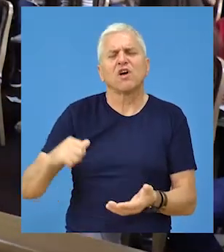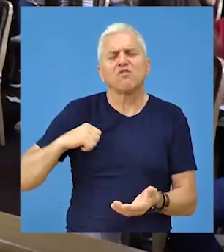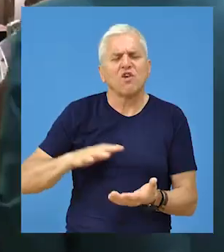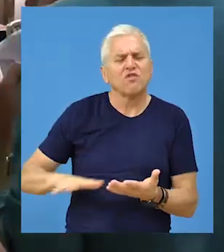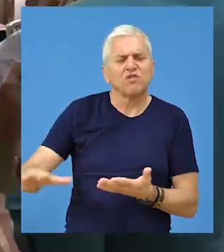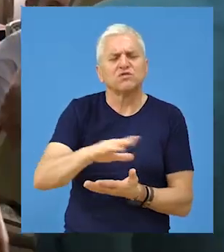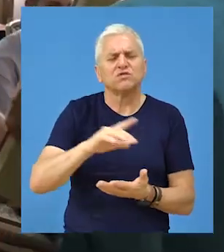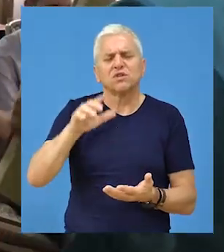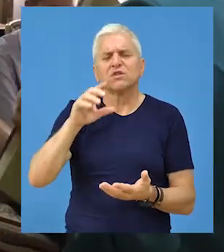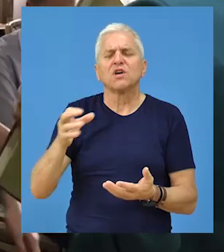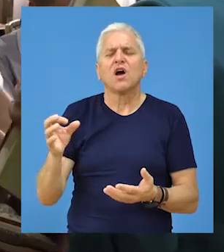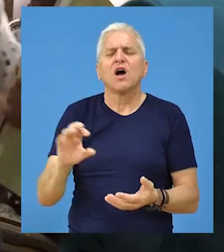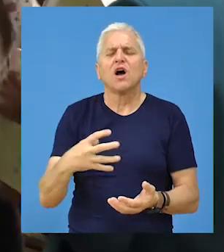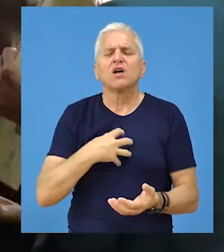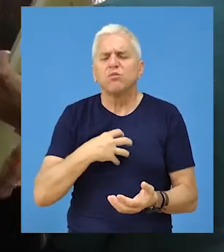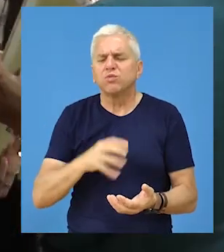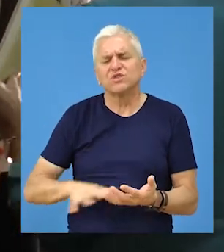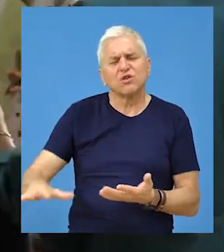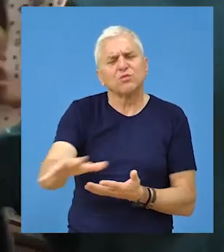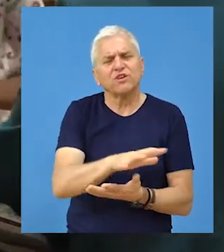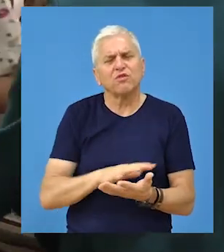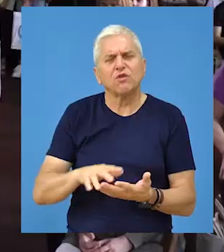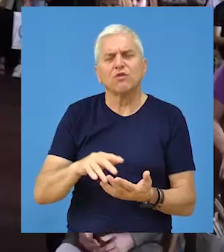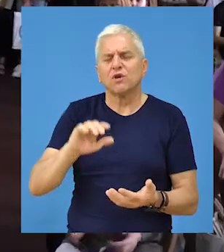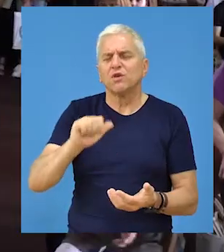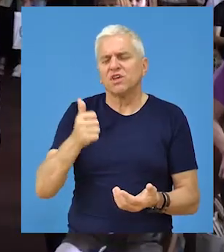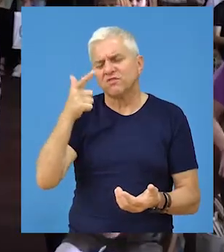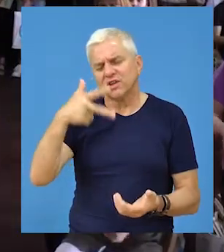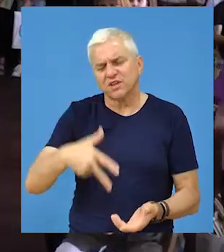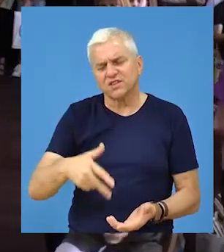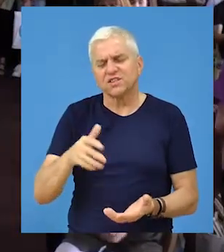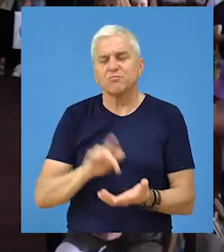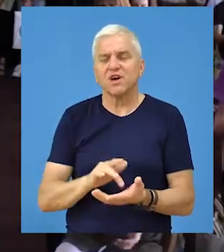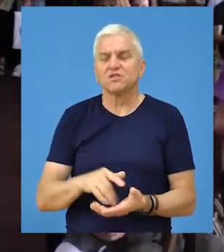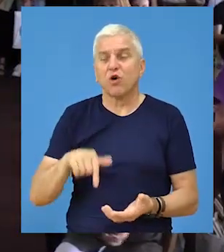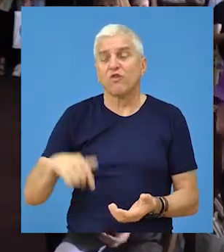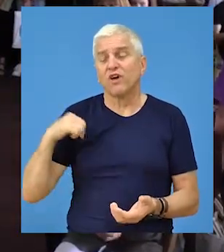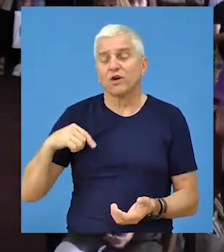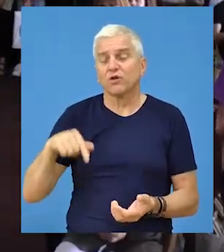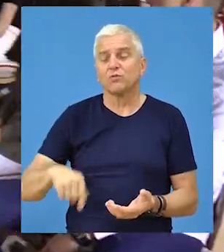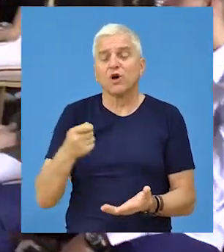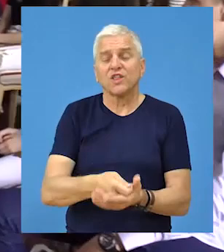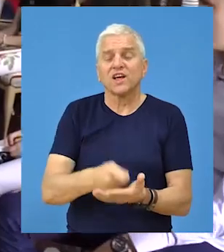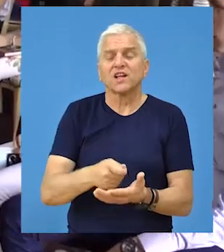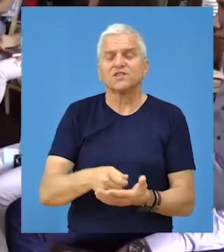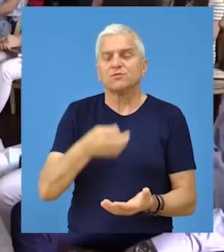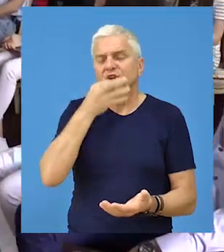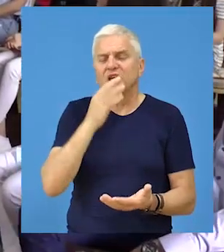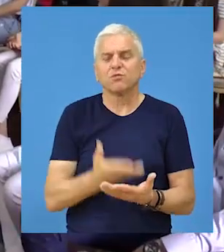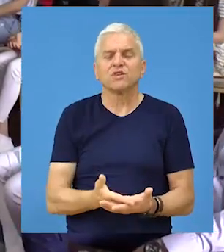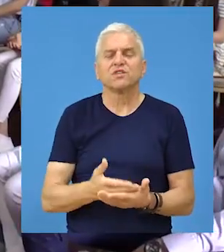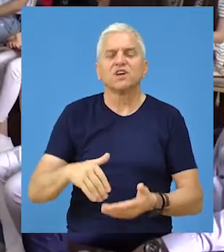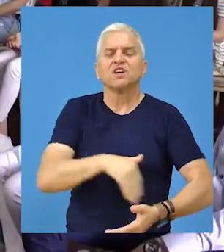pokrajinskom, odnosno na okružnom i republičkom nivou jedno od prva tri mesta. A ove godine nagrađujemo